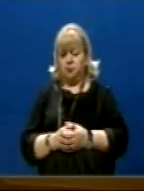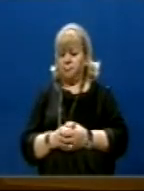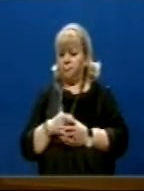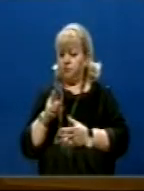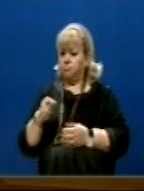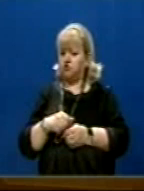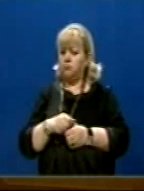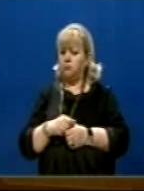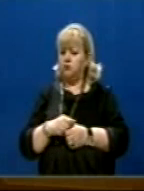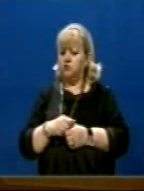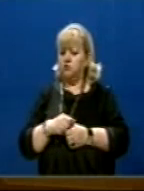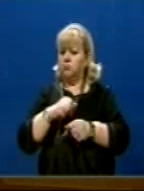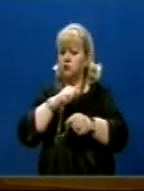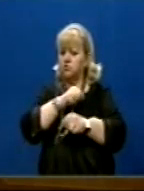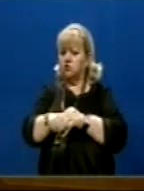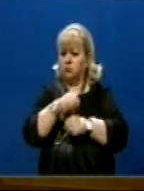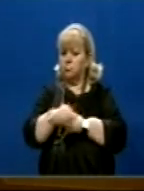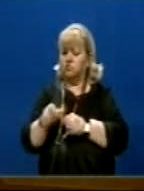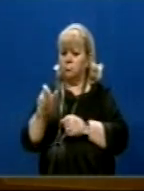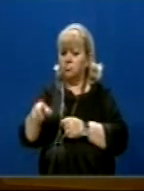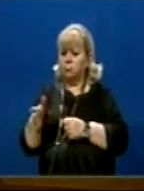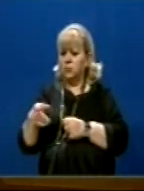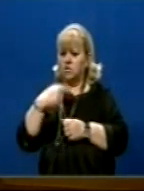racist Kurë thoni për mentalitetin